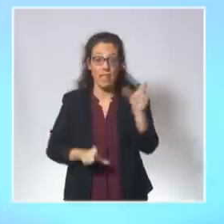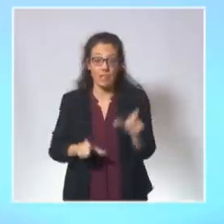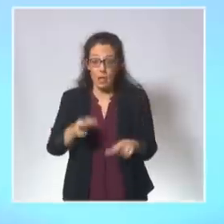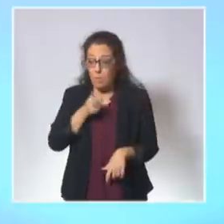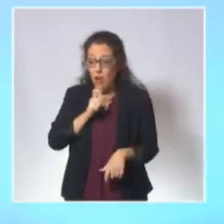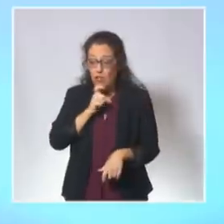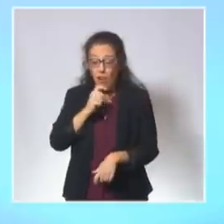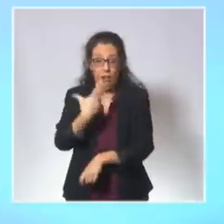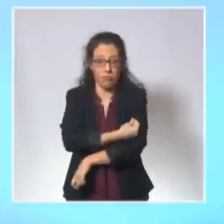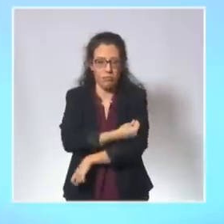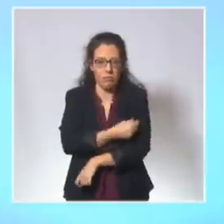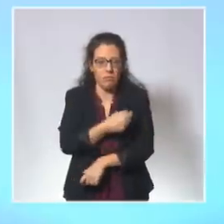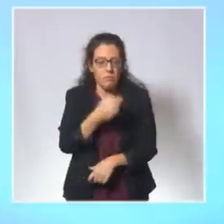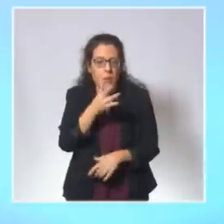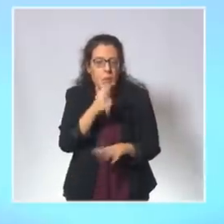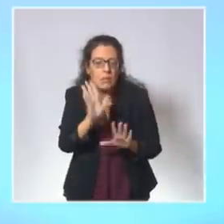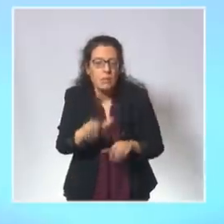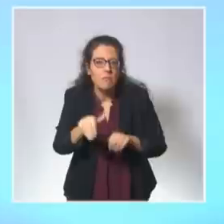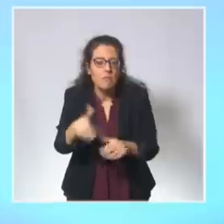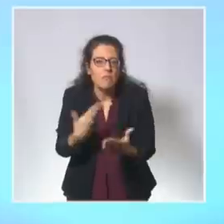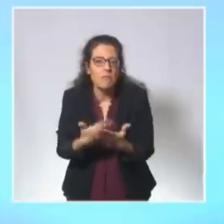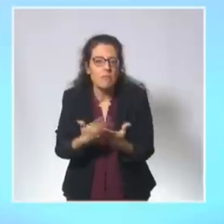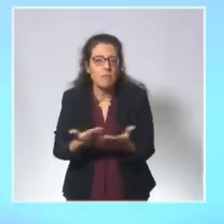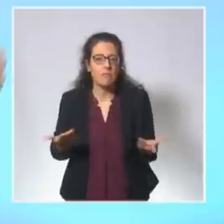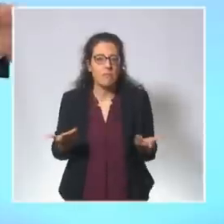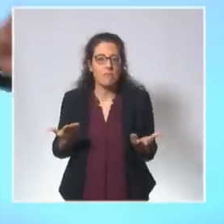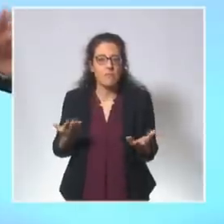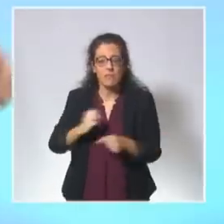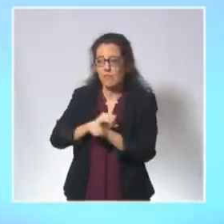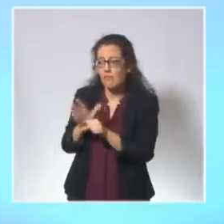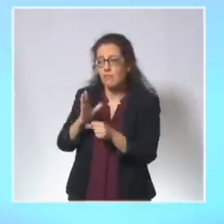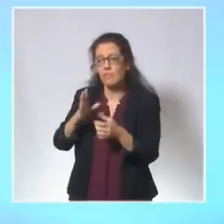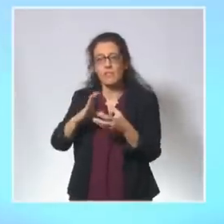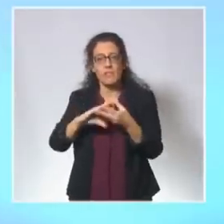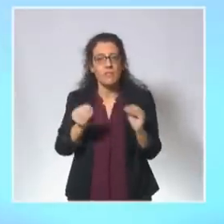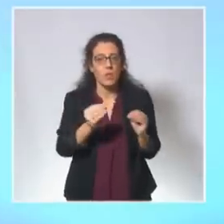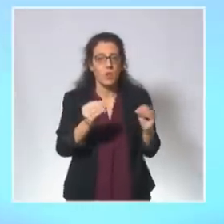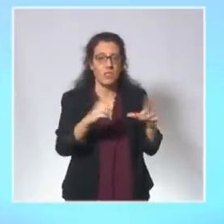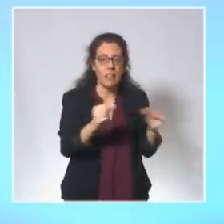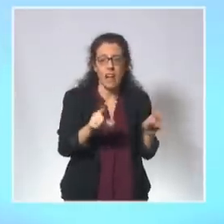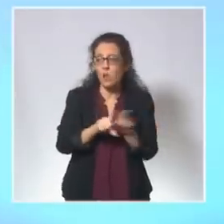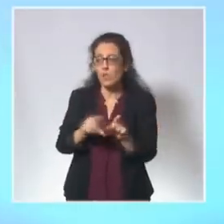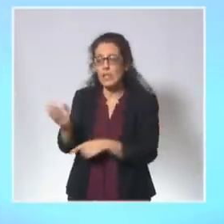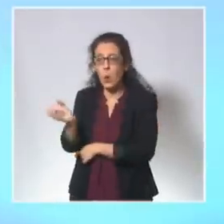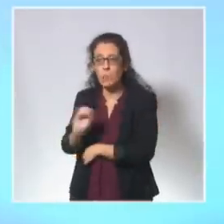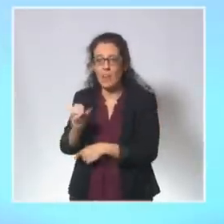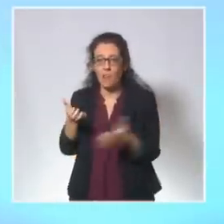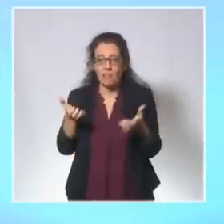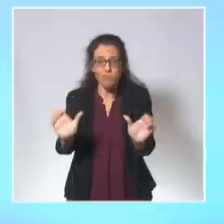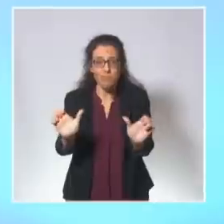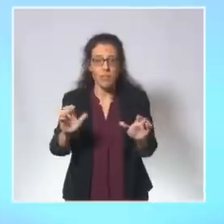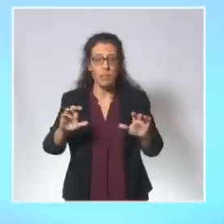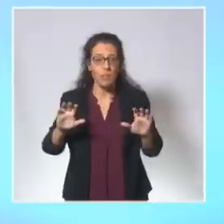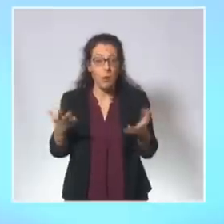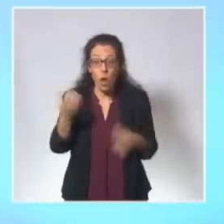Ce n'est plus possible. Pour faire face au virus Delta comme au variant Omicron, notre meilleure arme,